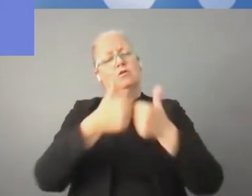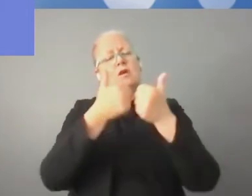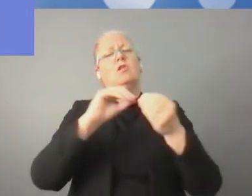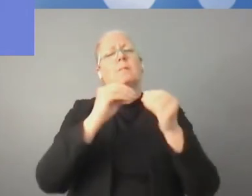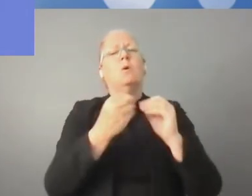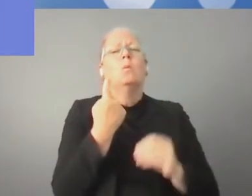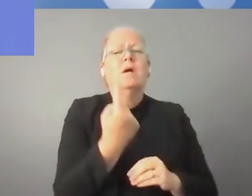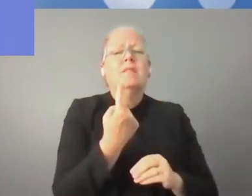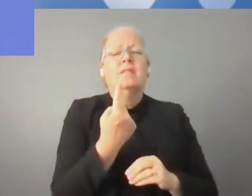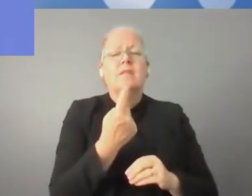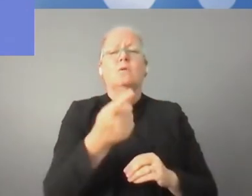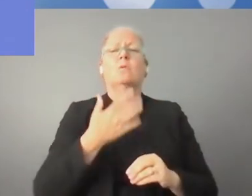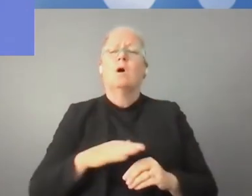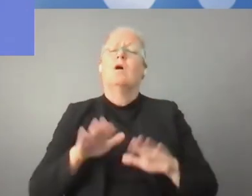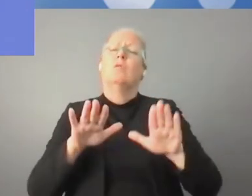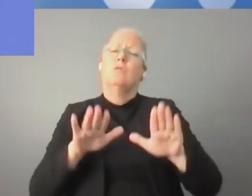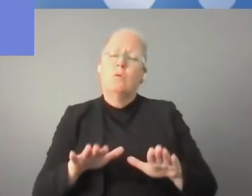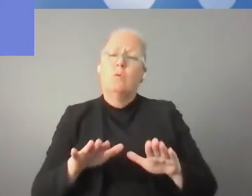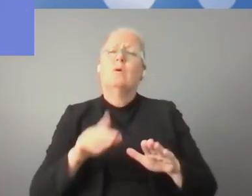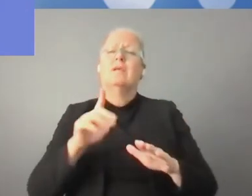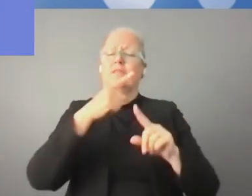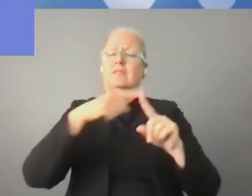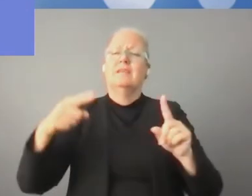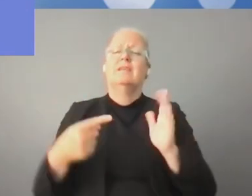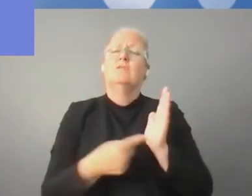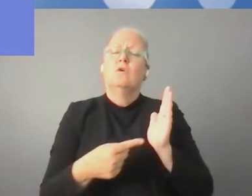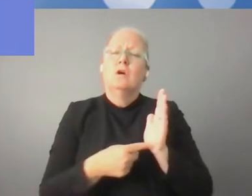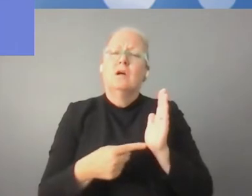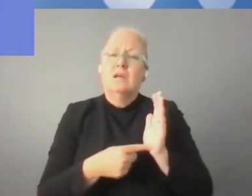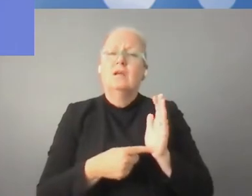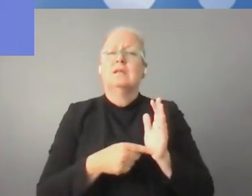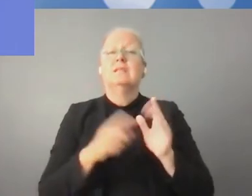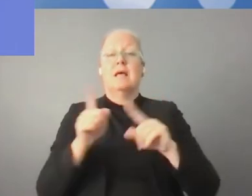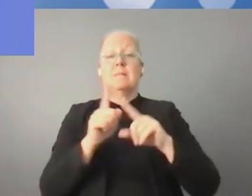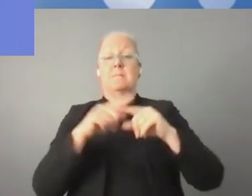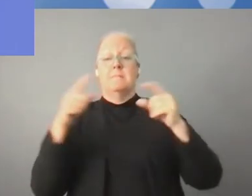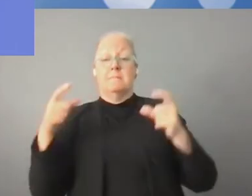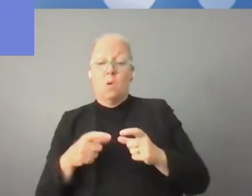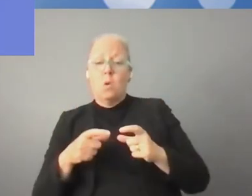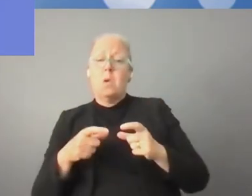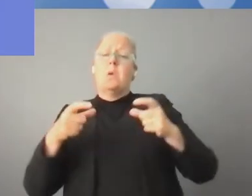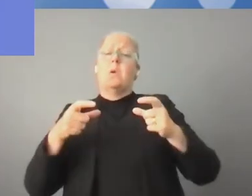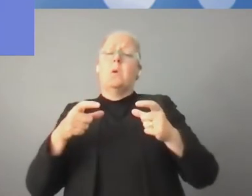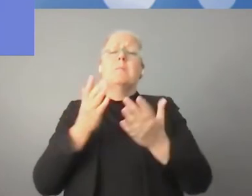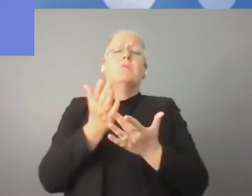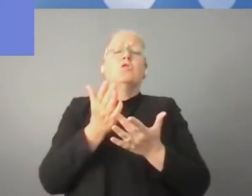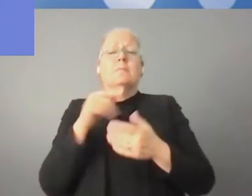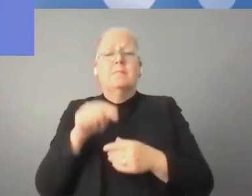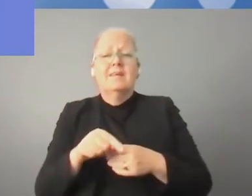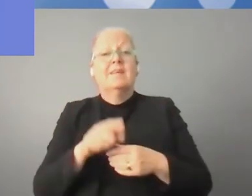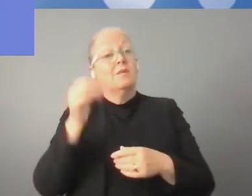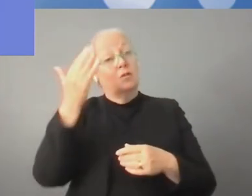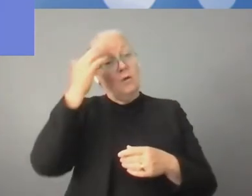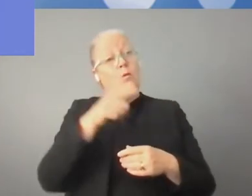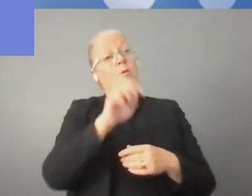się szczególnie ta uwaga dotycząca wdrażania technologii cyfrowych przez małe i